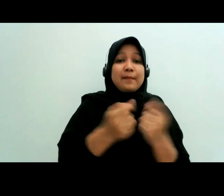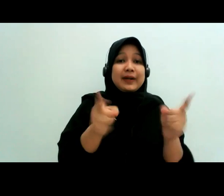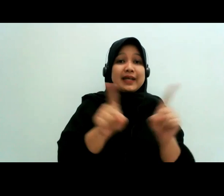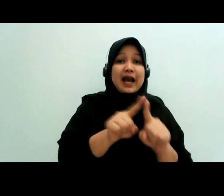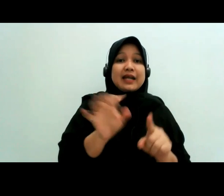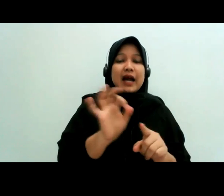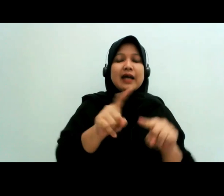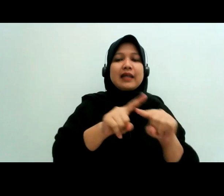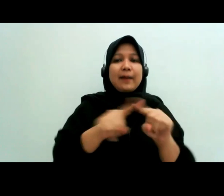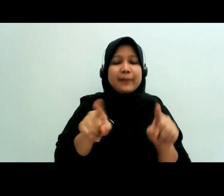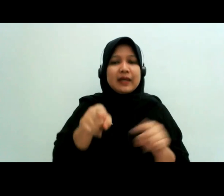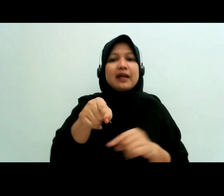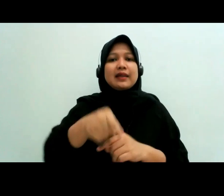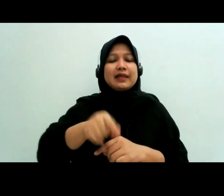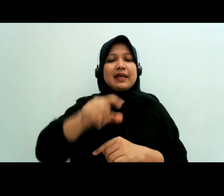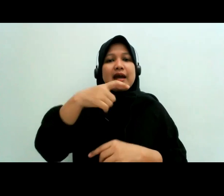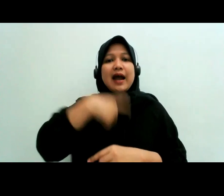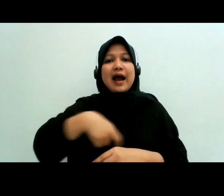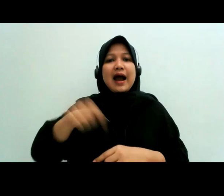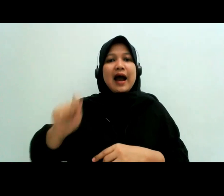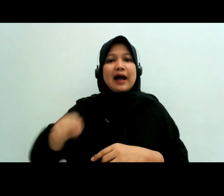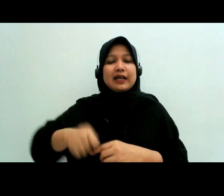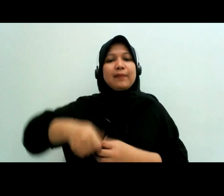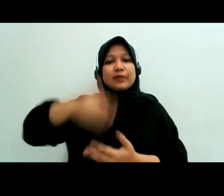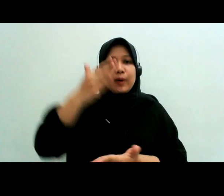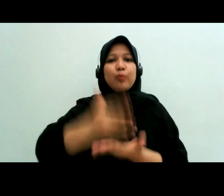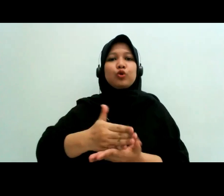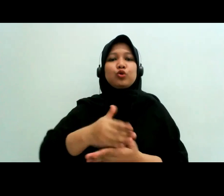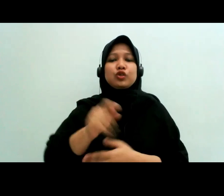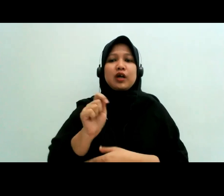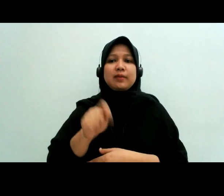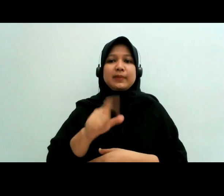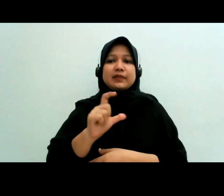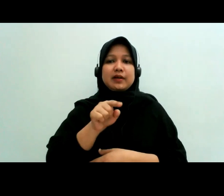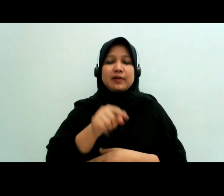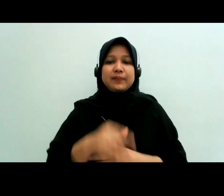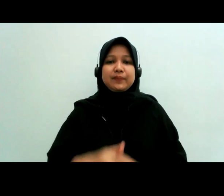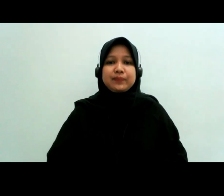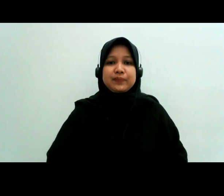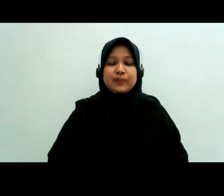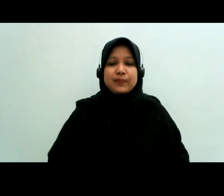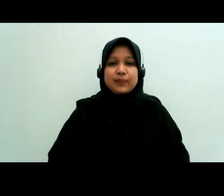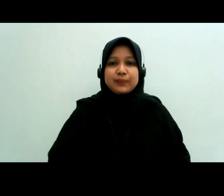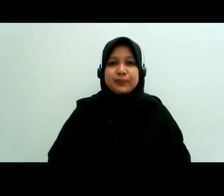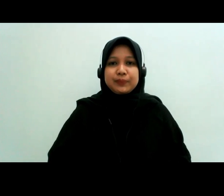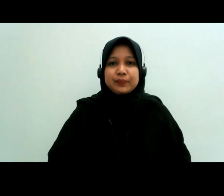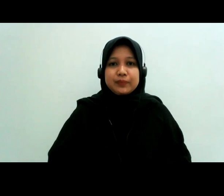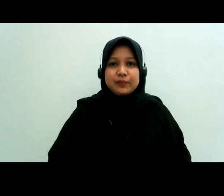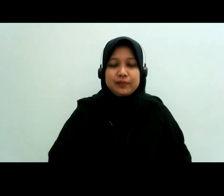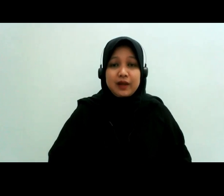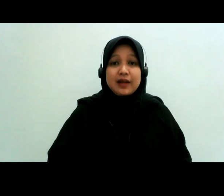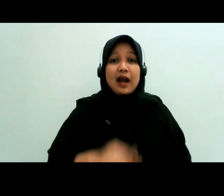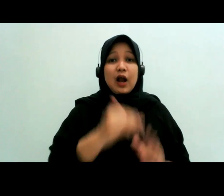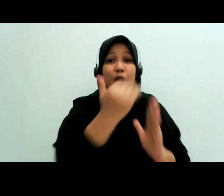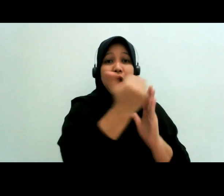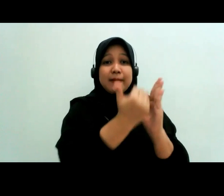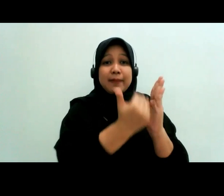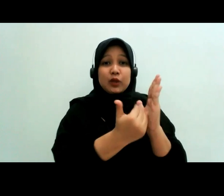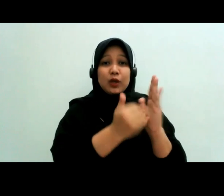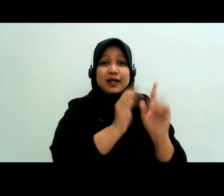buat memframe jadi menyikapi jadi menyikapi apa menyikapi peraturan yang diskriminatif itu